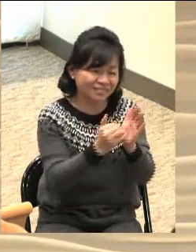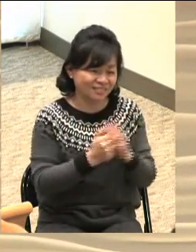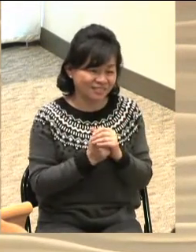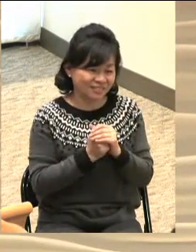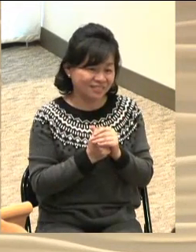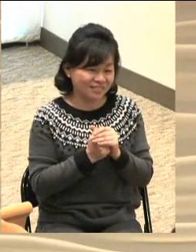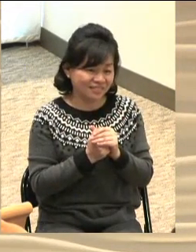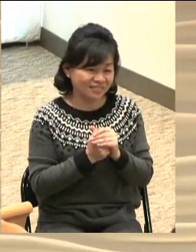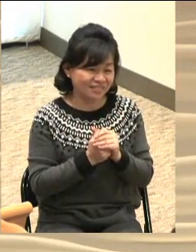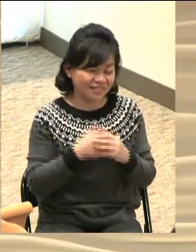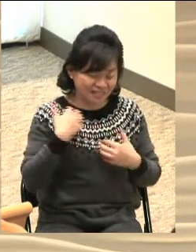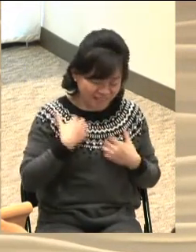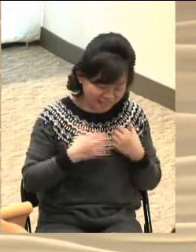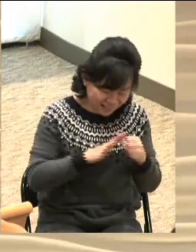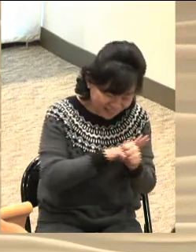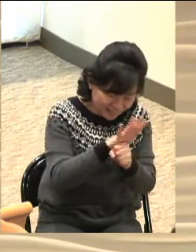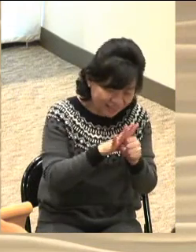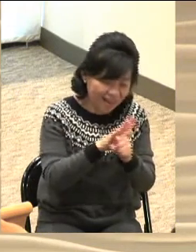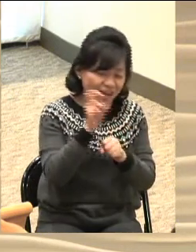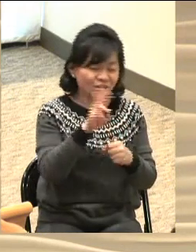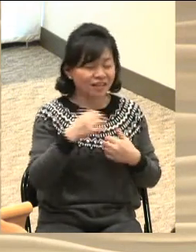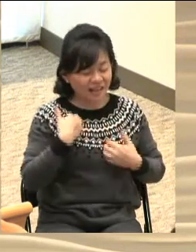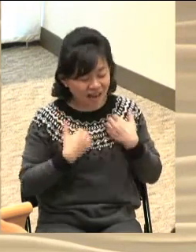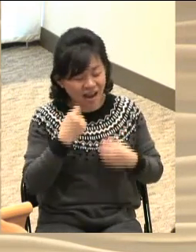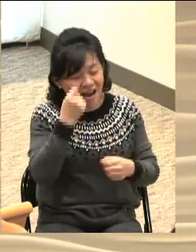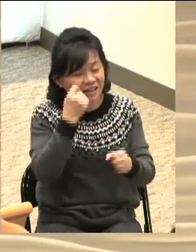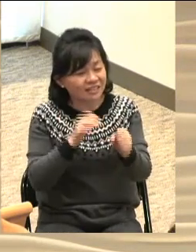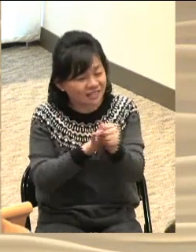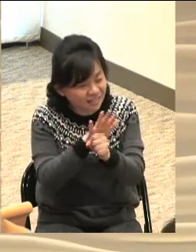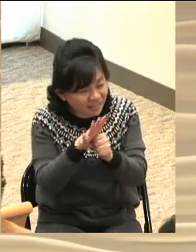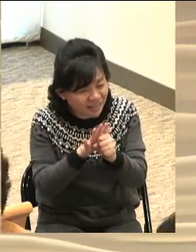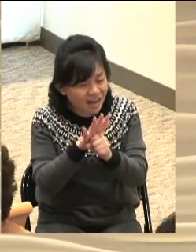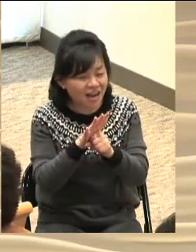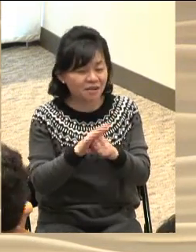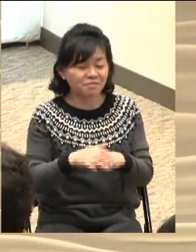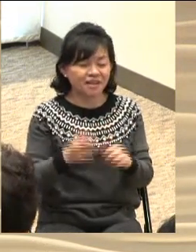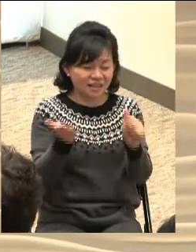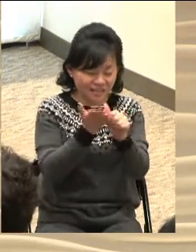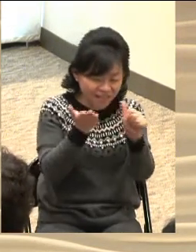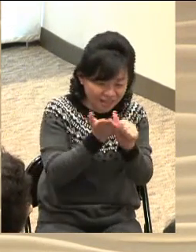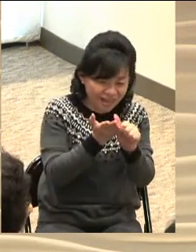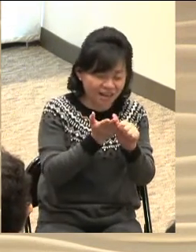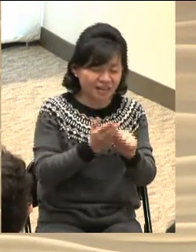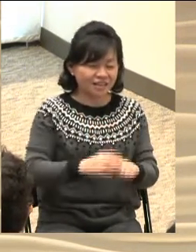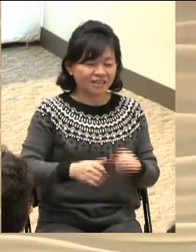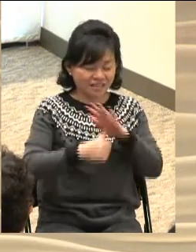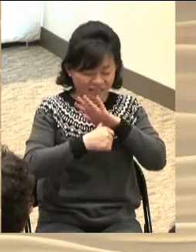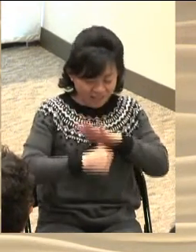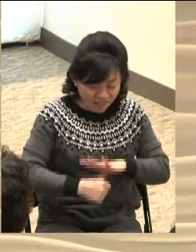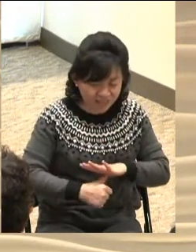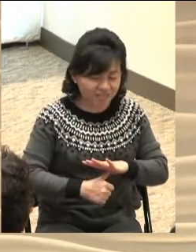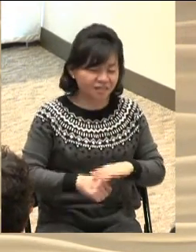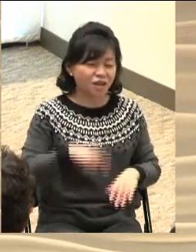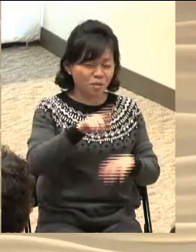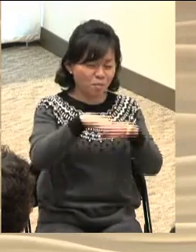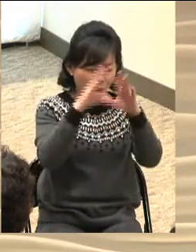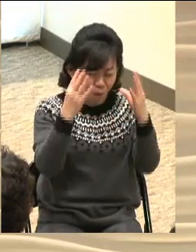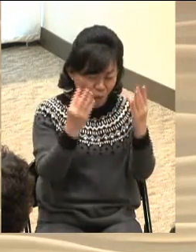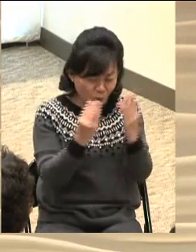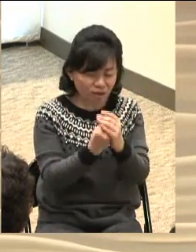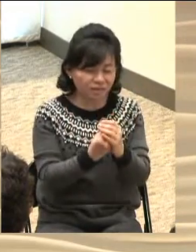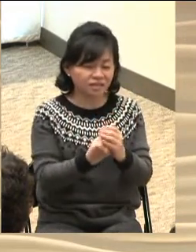사랑과 희락과 자비와 오래참과 자비와 양성과 충성과 언유와 절제니 이 같은 것을